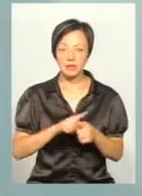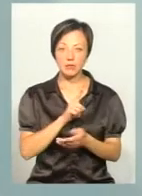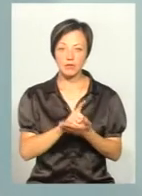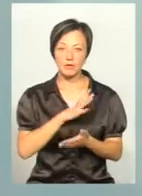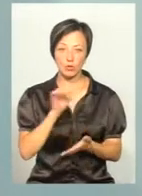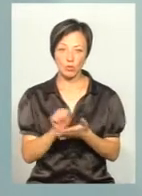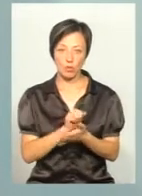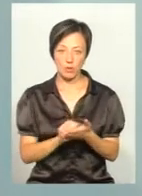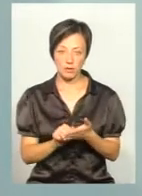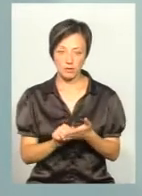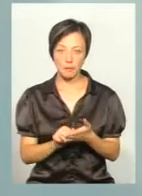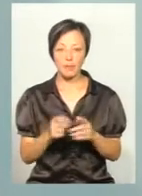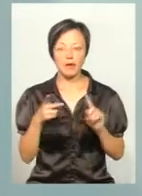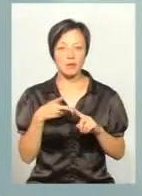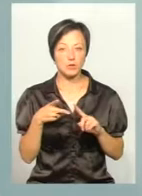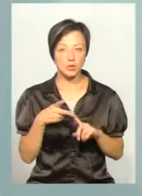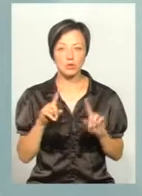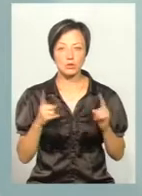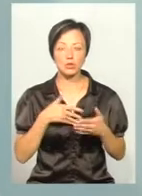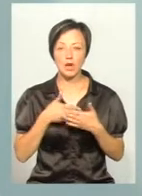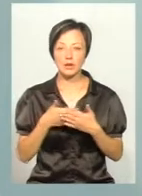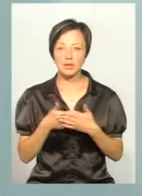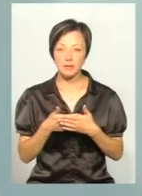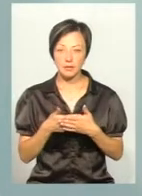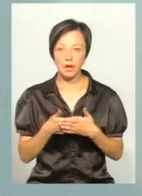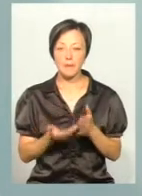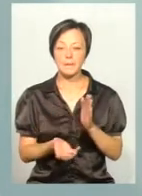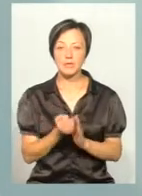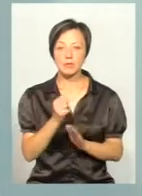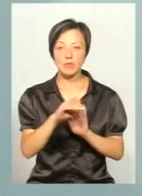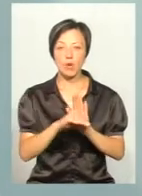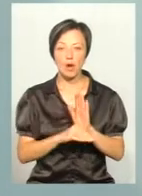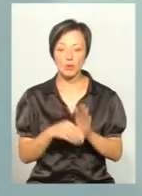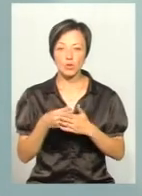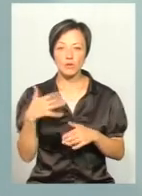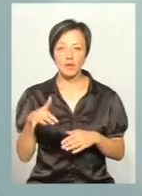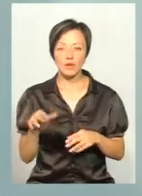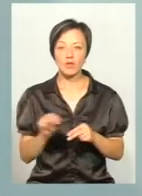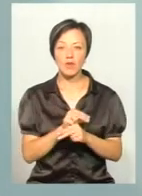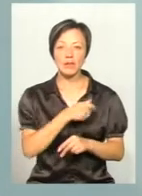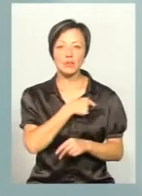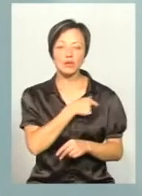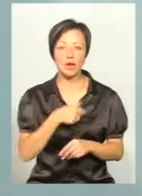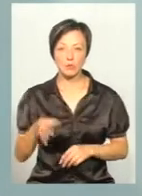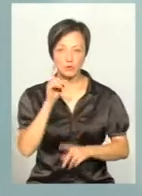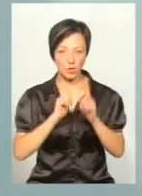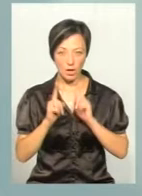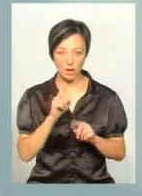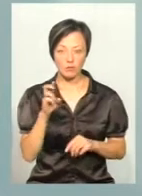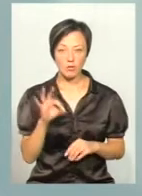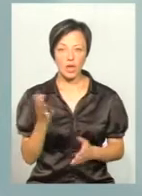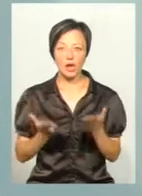документ. По-друге, дуже активно підтримують програму дороговартісного лікування дійсно депутати обласної ради, тому що,